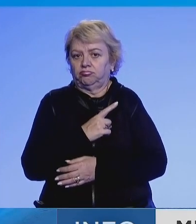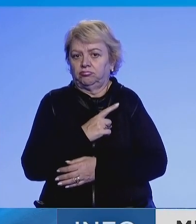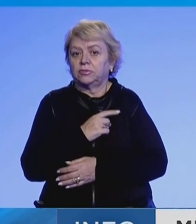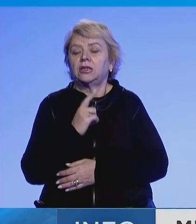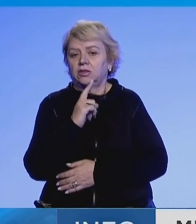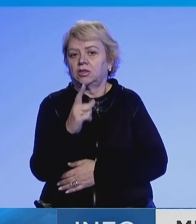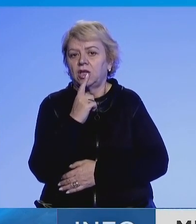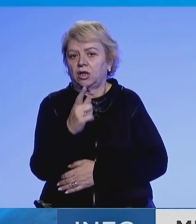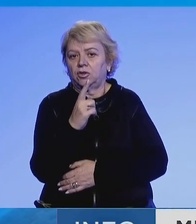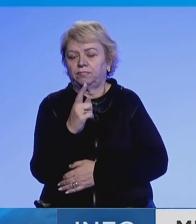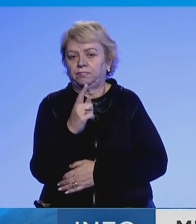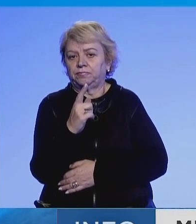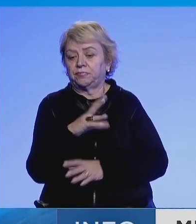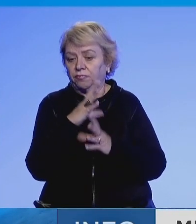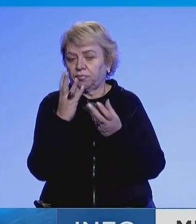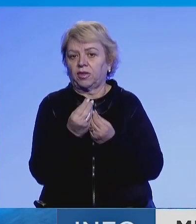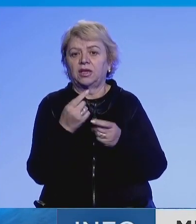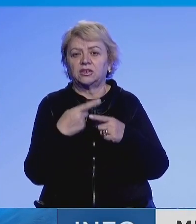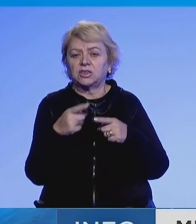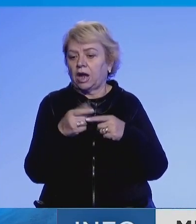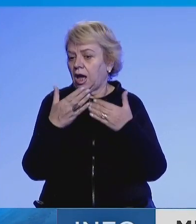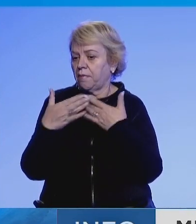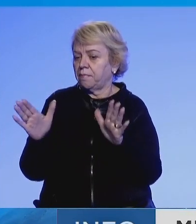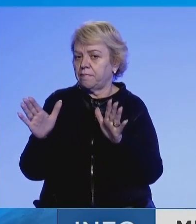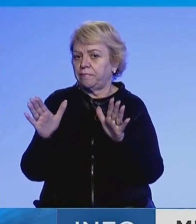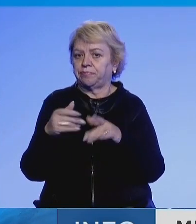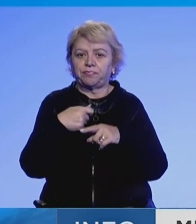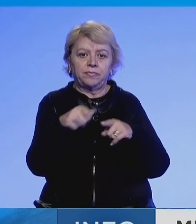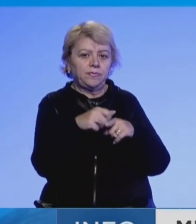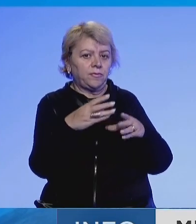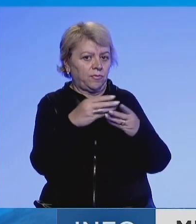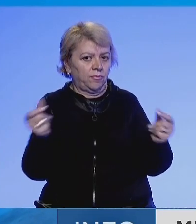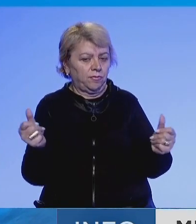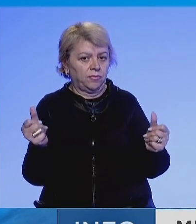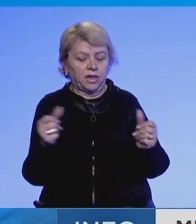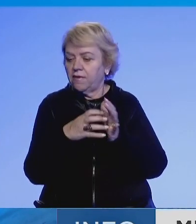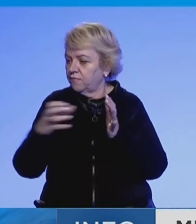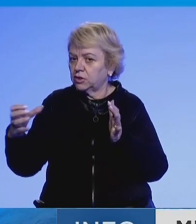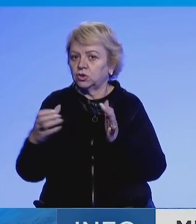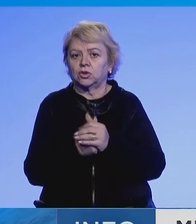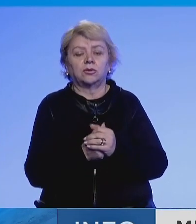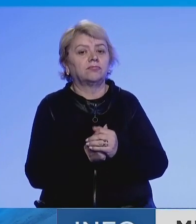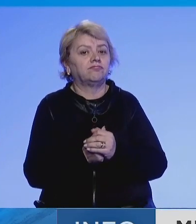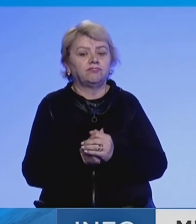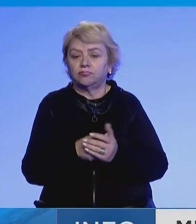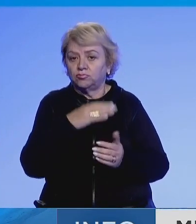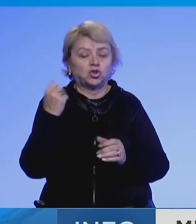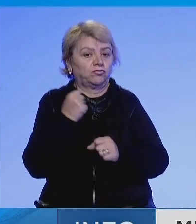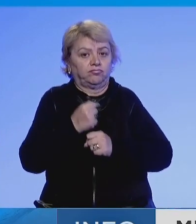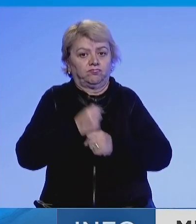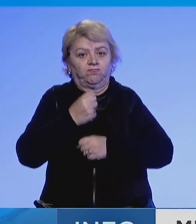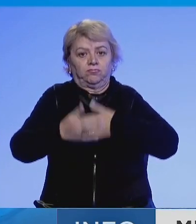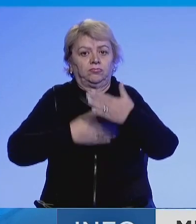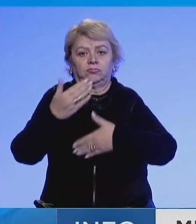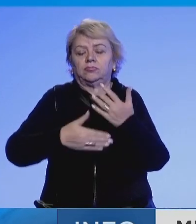dialogu për të gjitha që është të hapura, si dhe për normalizimin e mardhënjeve të vazhdojnë në mnyrë në dinamike dhe konstruktive,